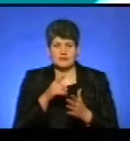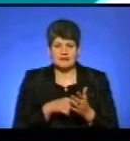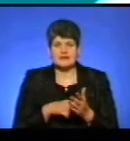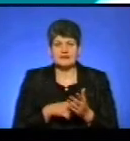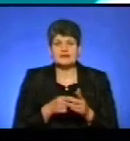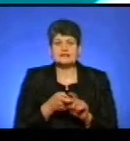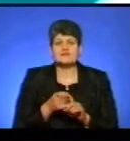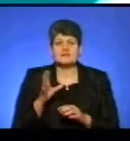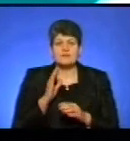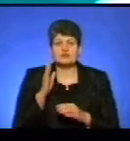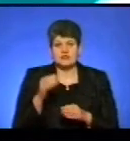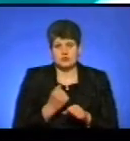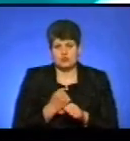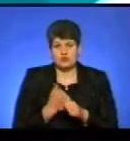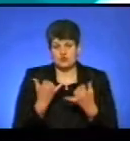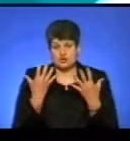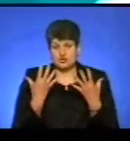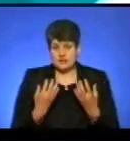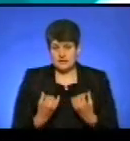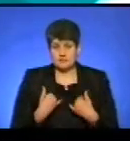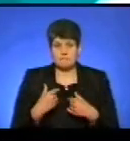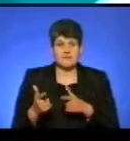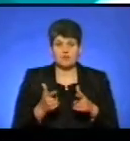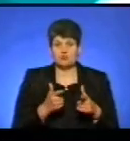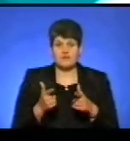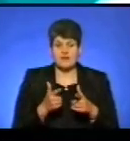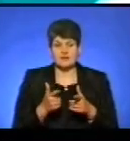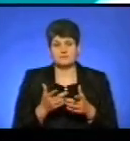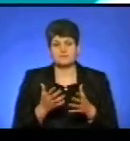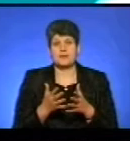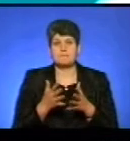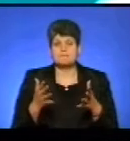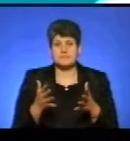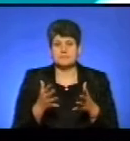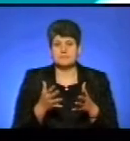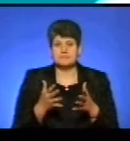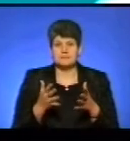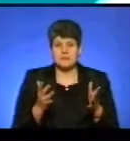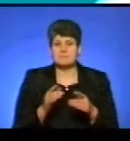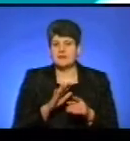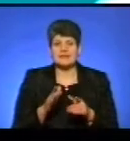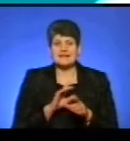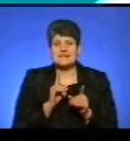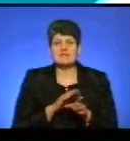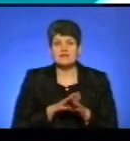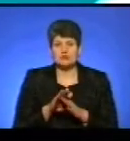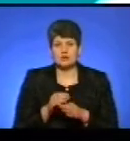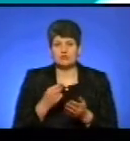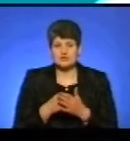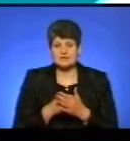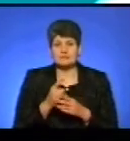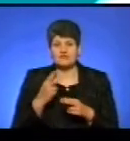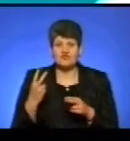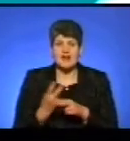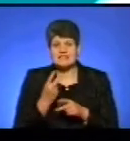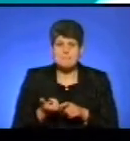вся подальша робота. І на сьогоднішній день ми підготували, більше того, ми не тільки виконали бюджет, ми його почти два